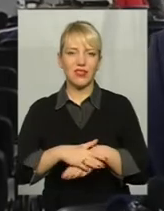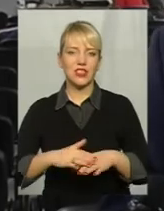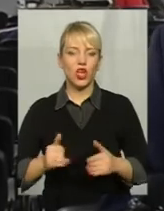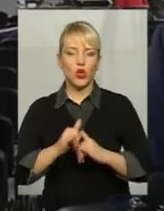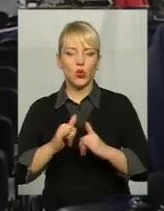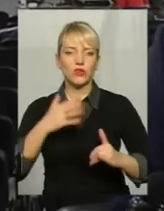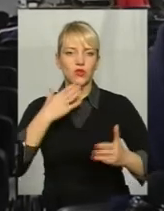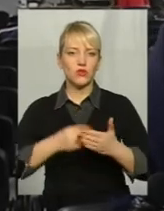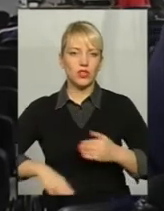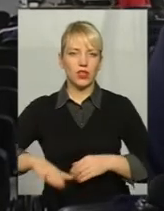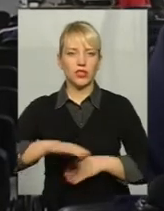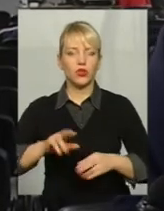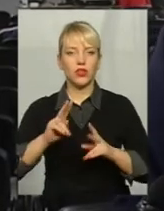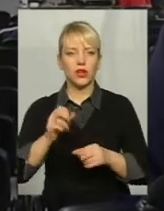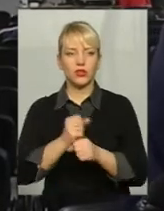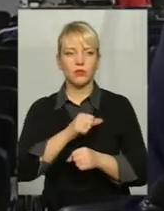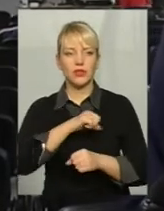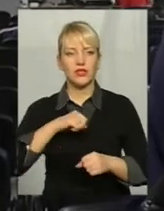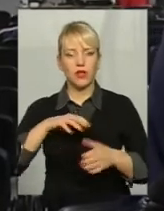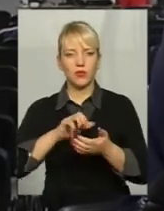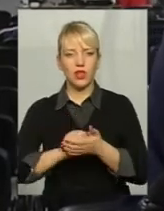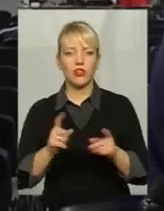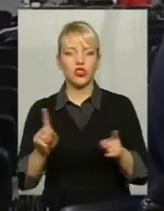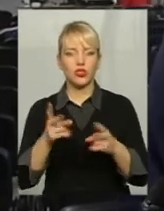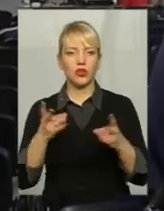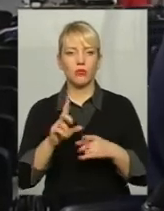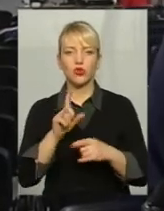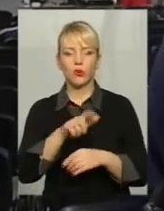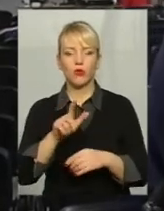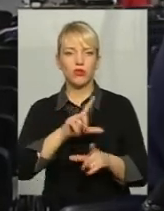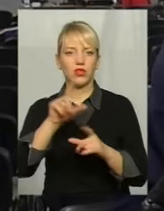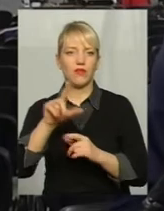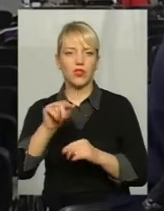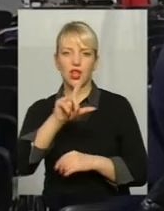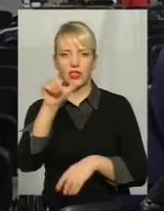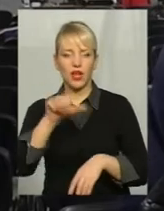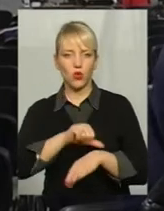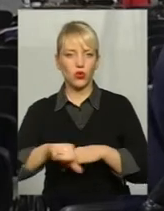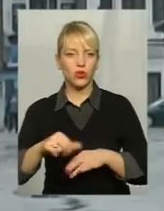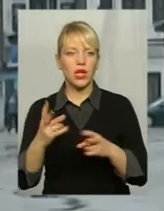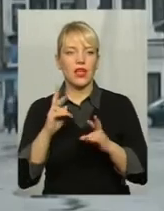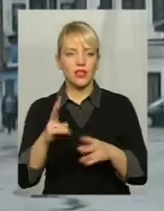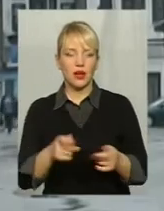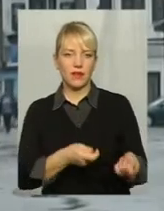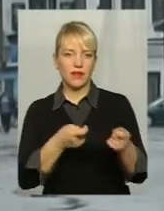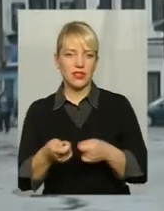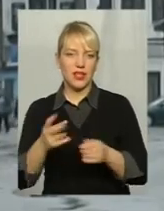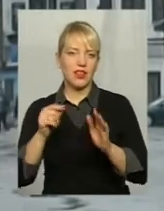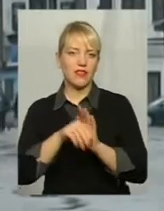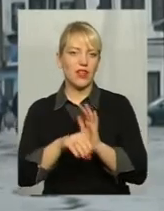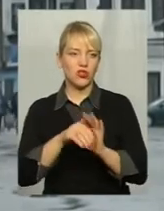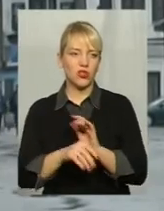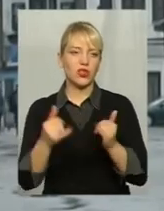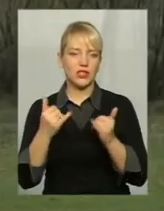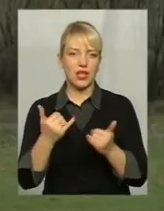території Як зробити самозанятість, що треба, щоб люди не виїжджали, умовно кажучи, за кордон, як привезти інвестора Зараз на Хмельниччині створено